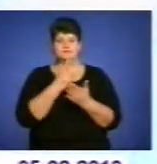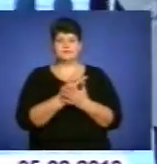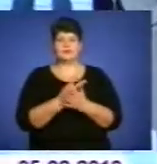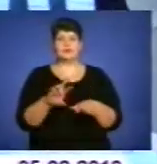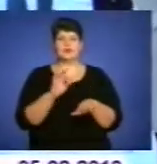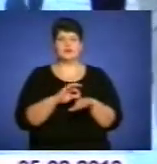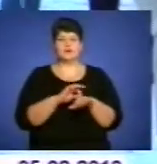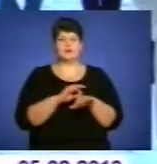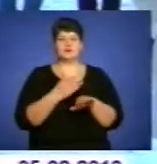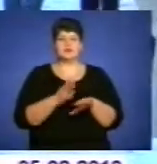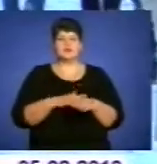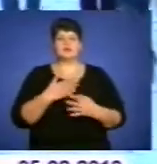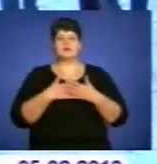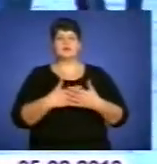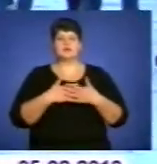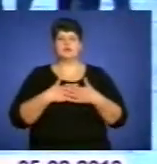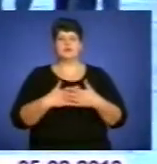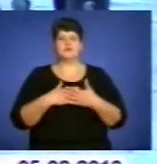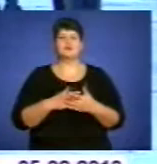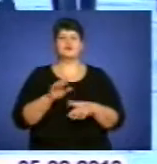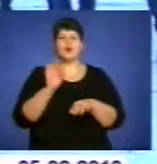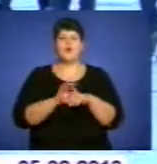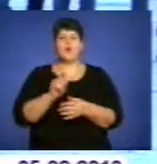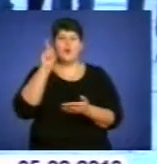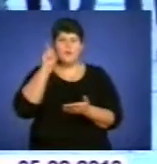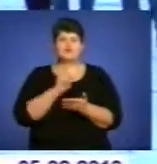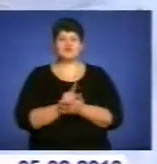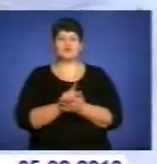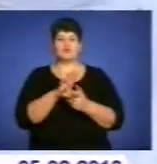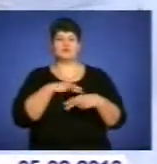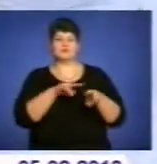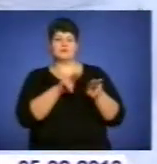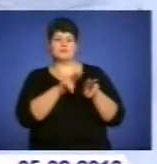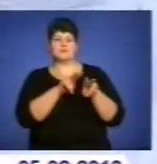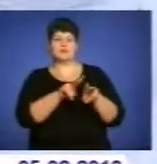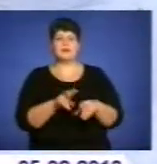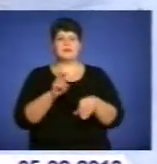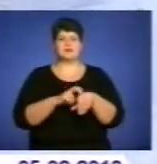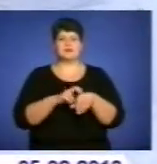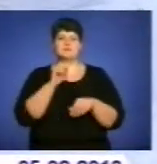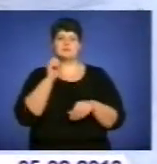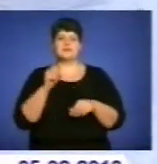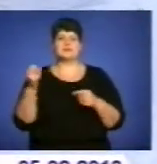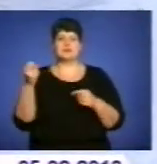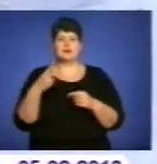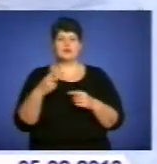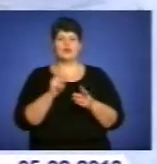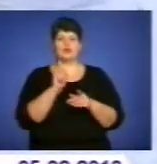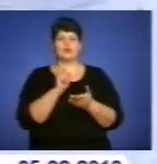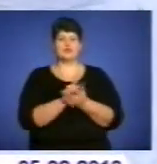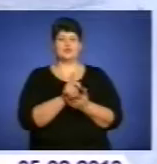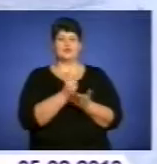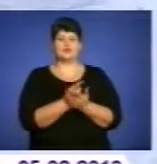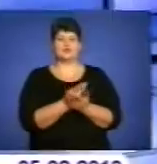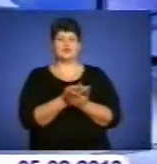таких, як ускладнення дихання, хворі обов'язково повинні перебувати під пильним наглядом спеціалістів, ймовірно, і госпіталізуватися.